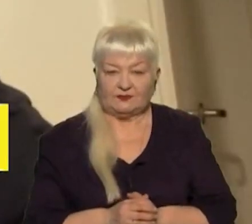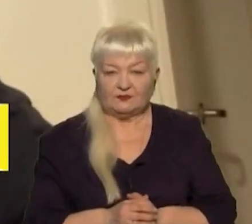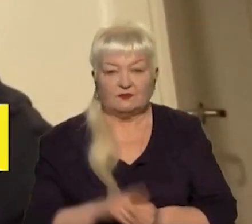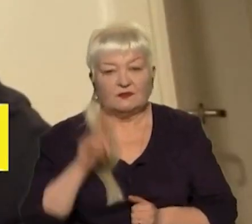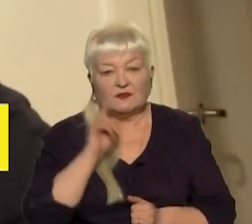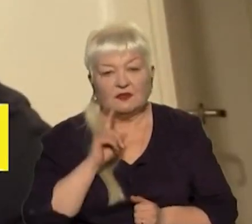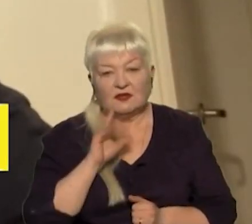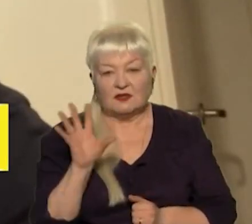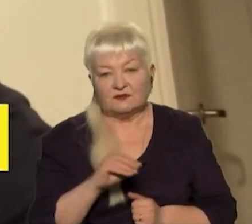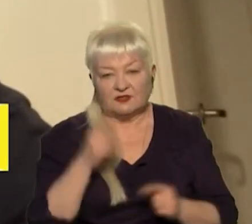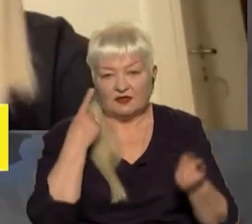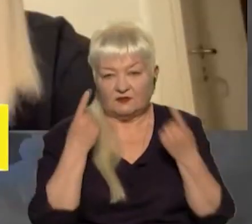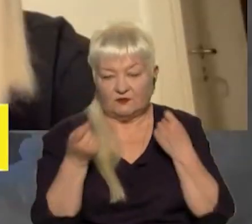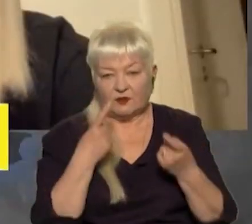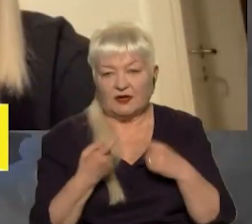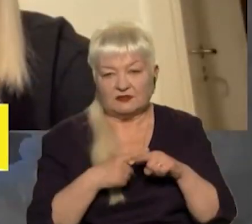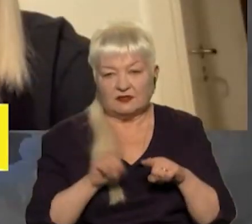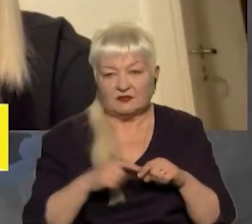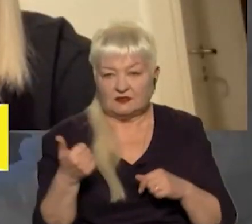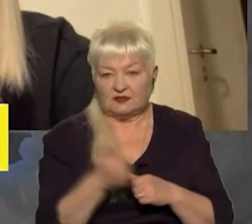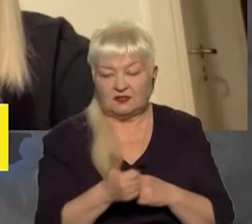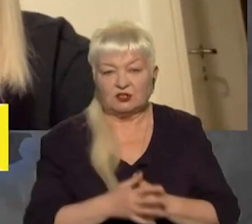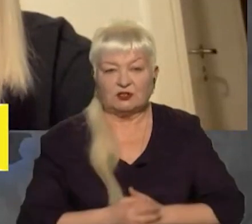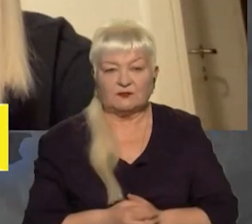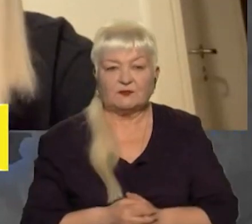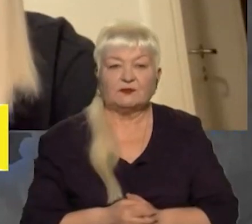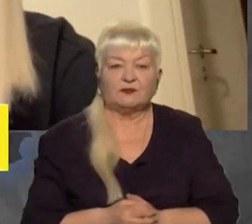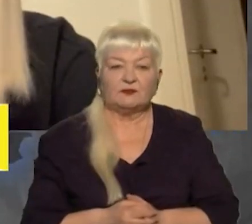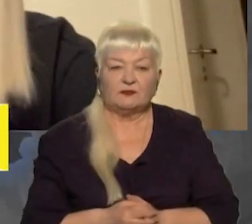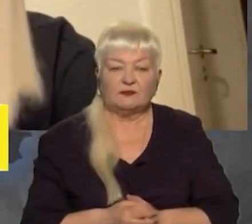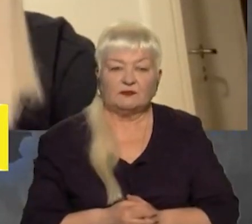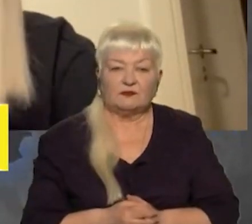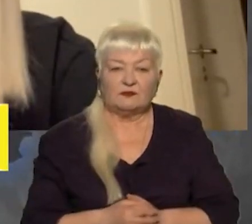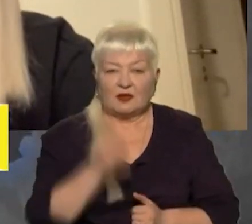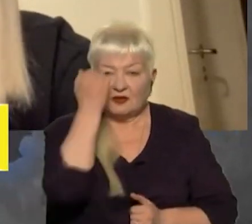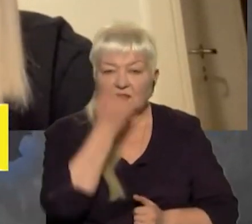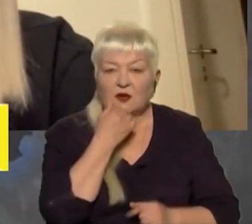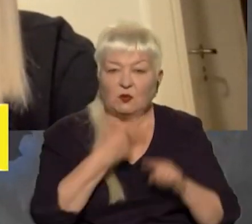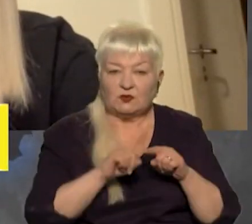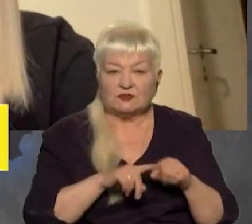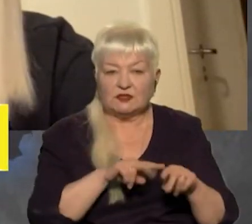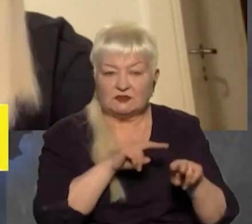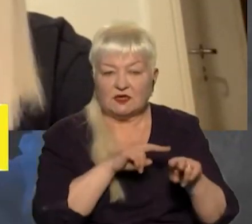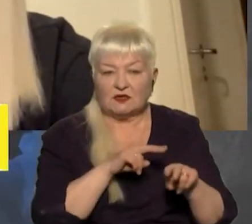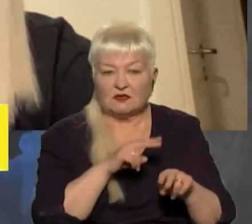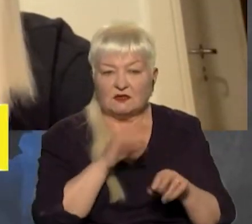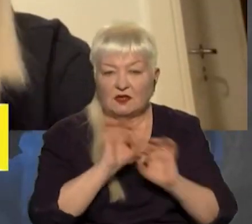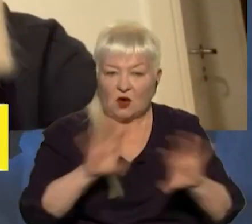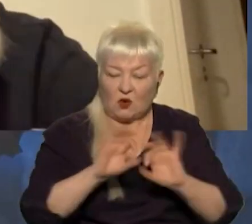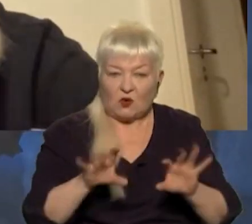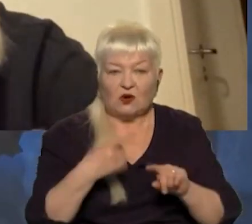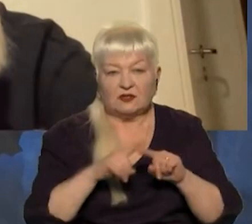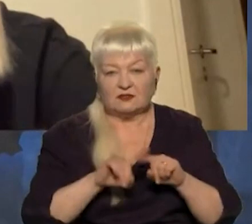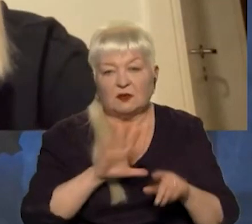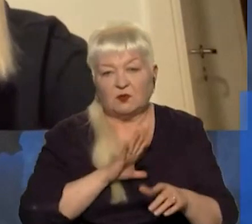Наразі в мене вся інформація за цей тиждень. Настю, дякую тобі дуже за цей огляд. Нагадаю, що з нами на зв'язку була журналістка «Суспільне Крим»